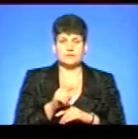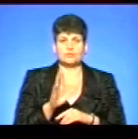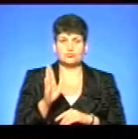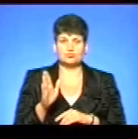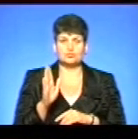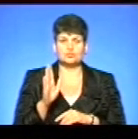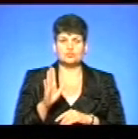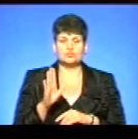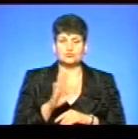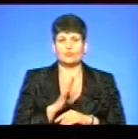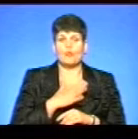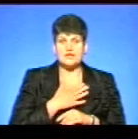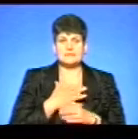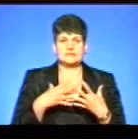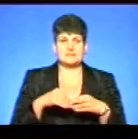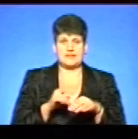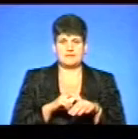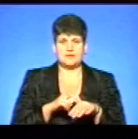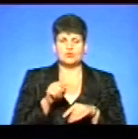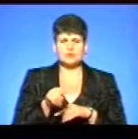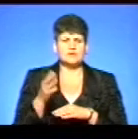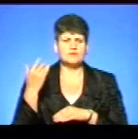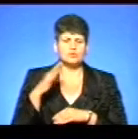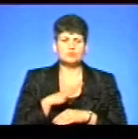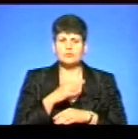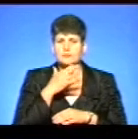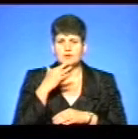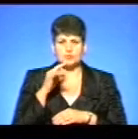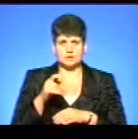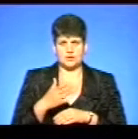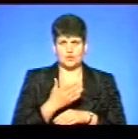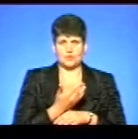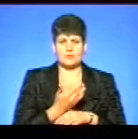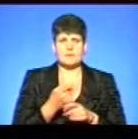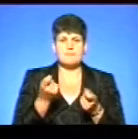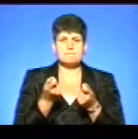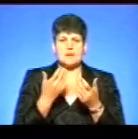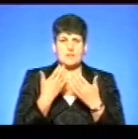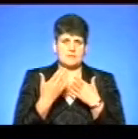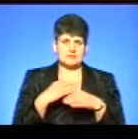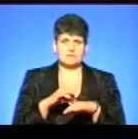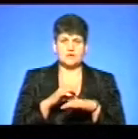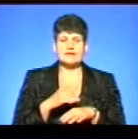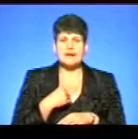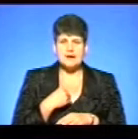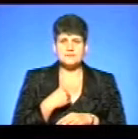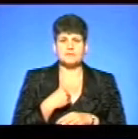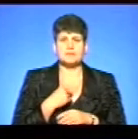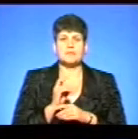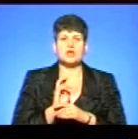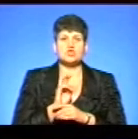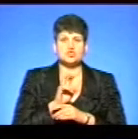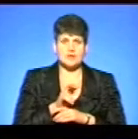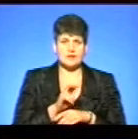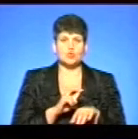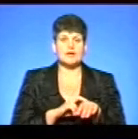сімейним лікарем. Тоді було дуже багато людей до нього. Ми мало бесіди проводили, але я прийшла до